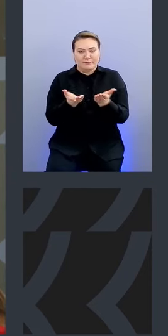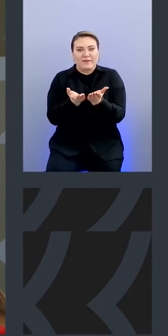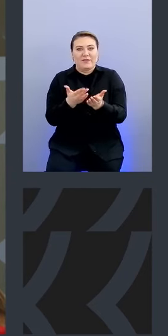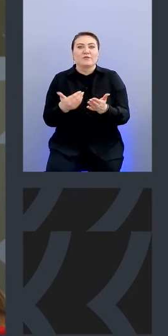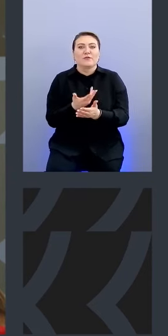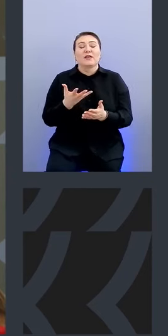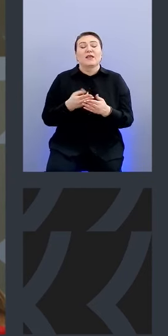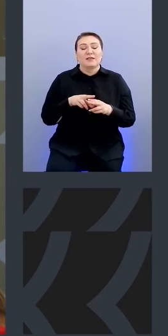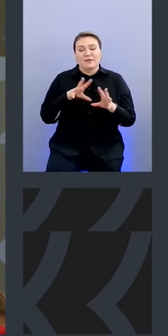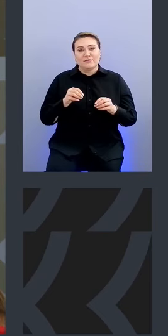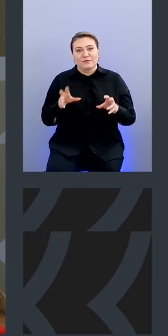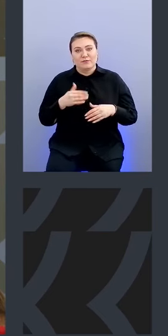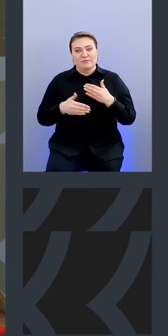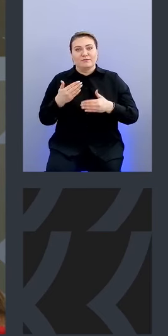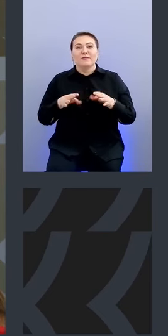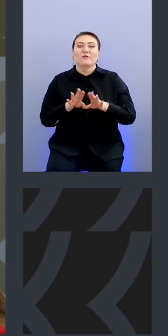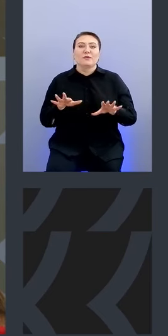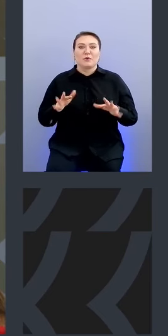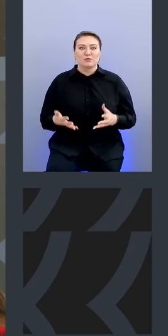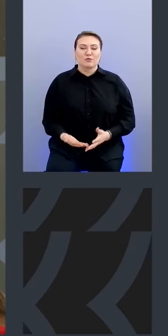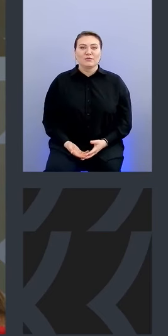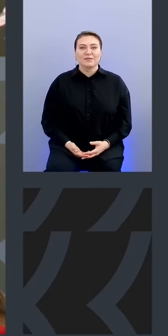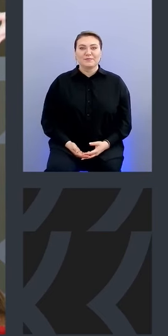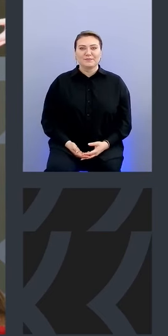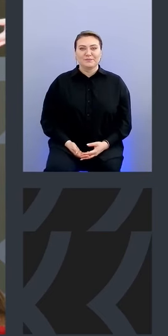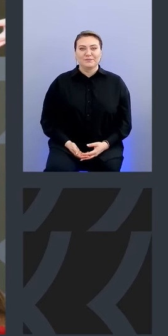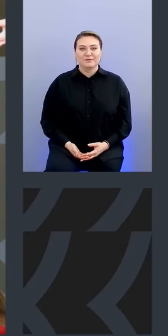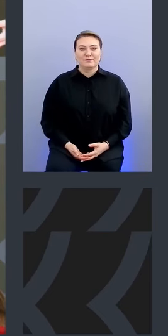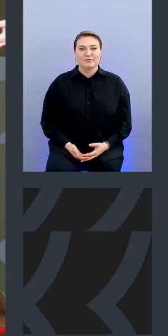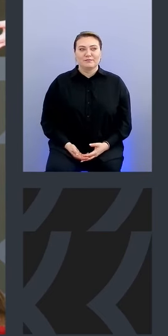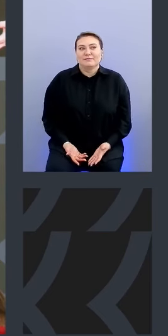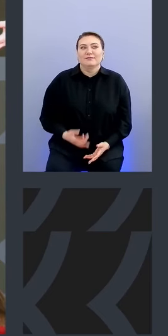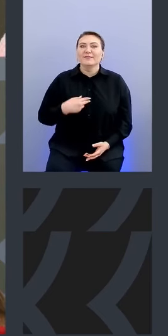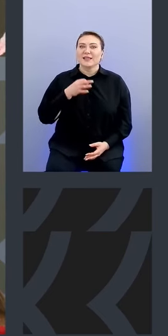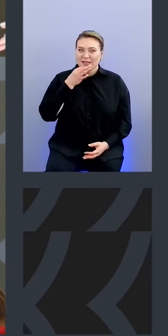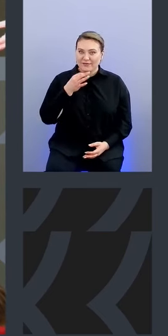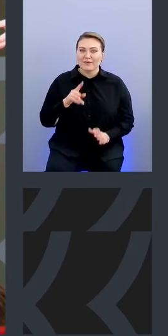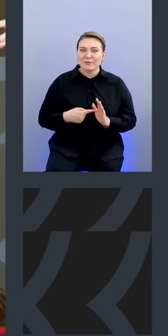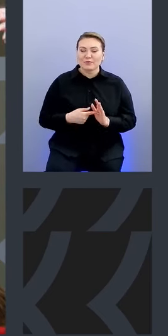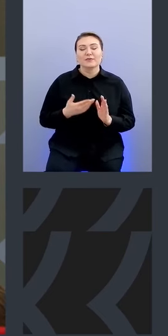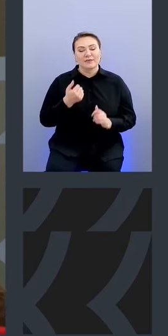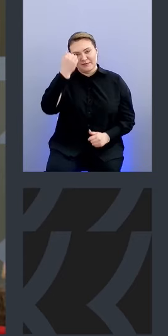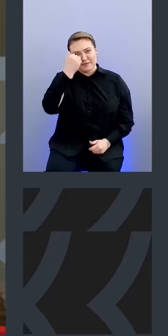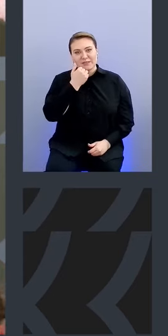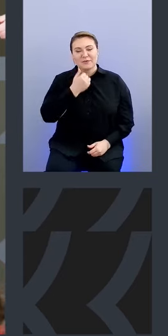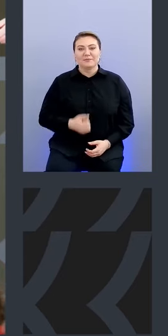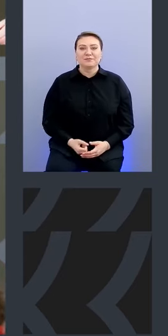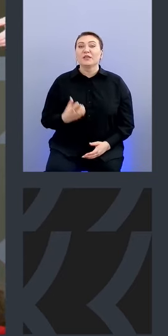склично все это дело происходит я ответил спасибо еще вопросы